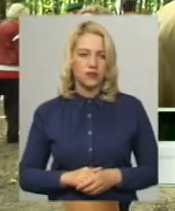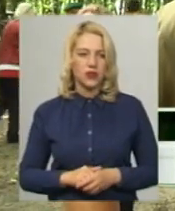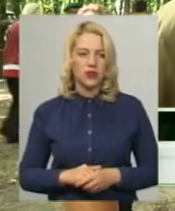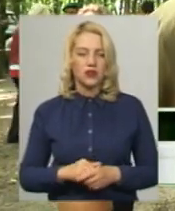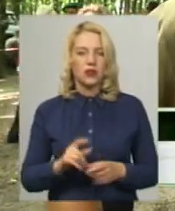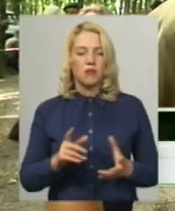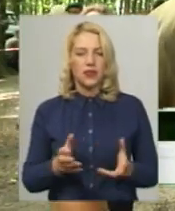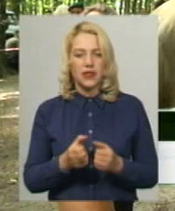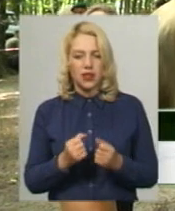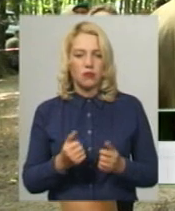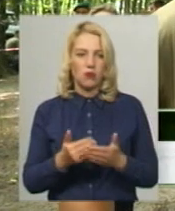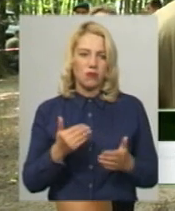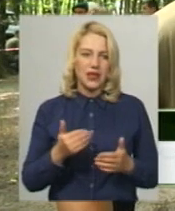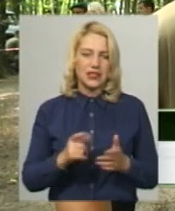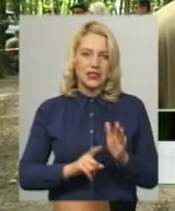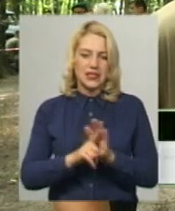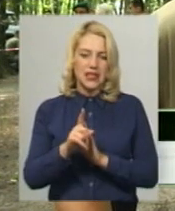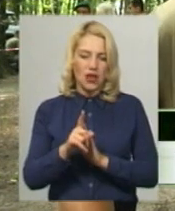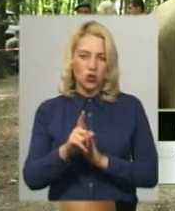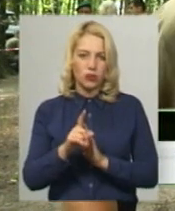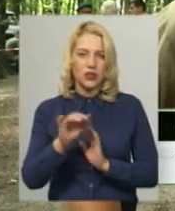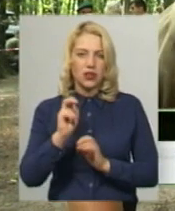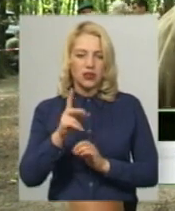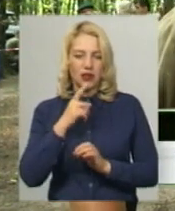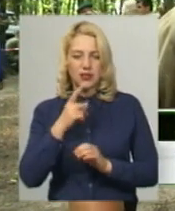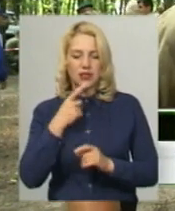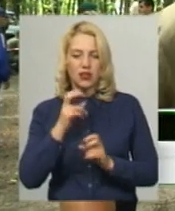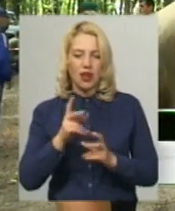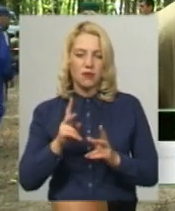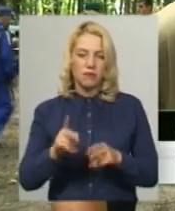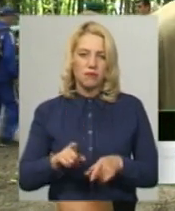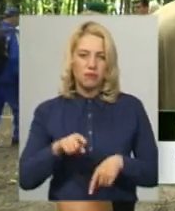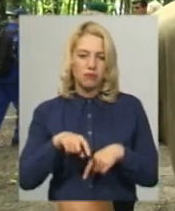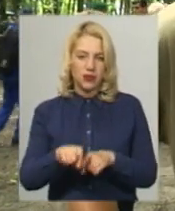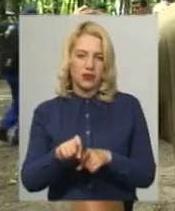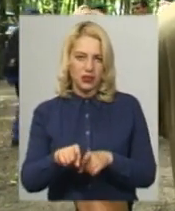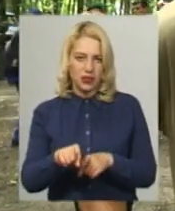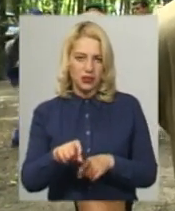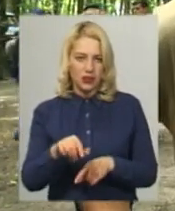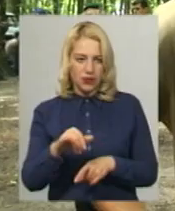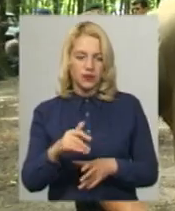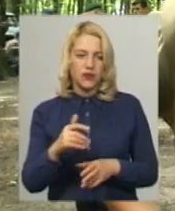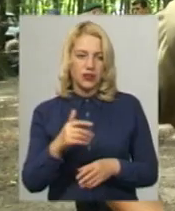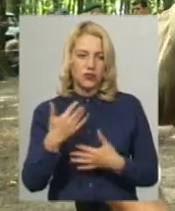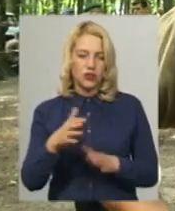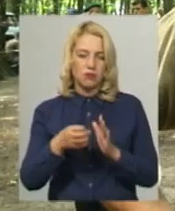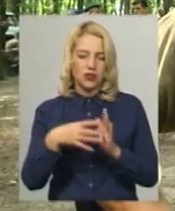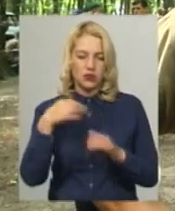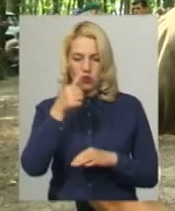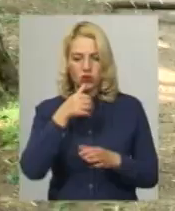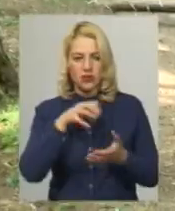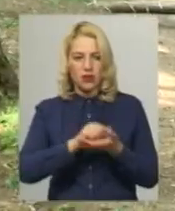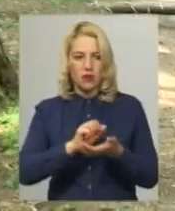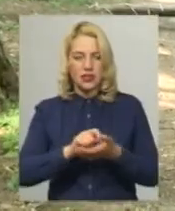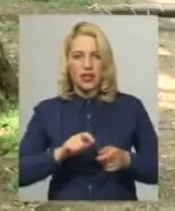Ми ж підтримуємо. І перед стартом я підказував, як там бігти, що. Бо я вже 15 років займаюся легкою